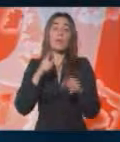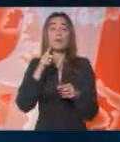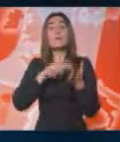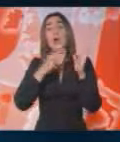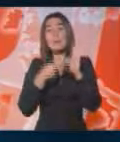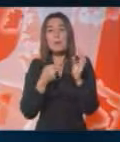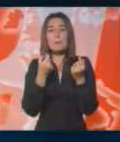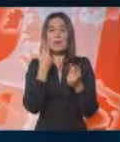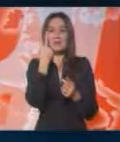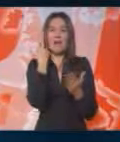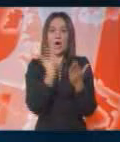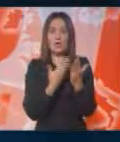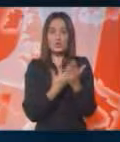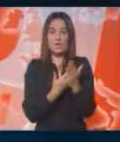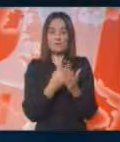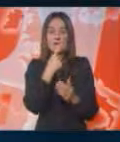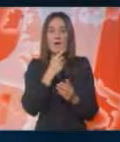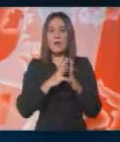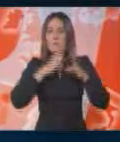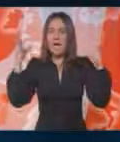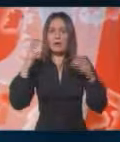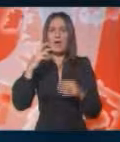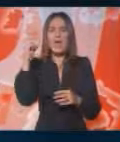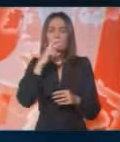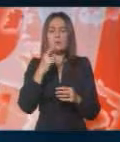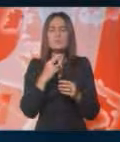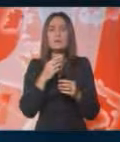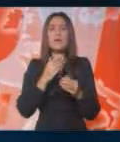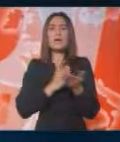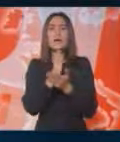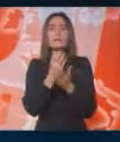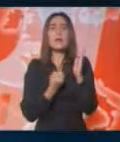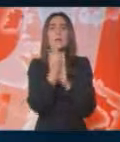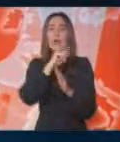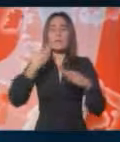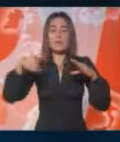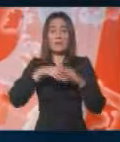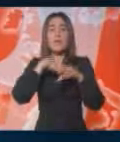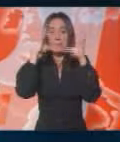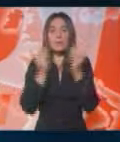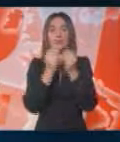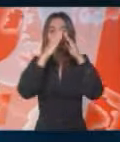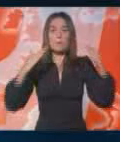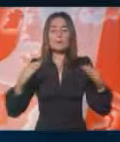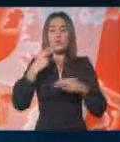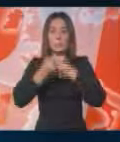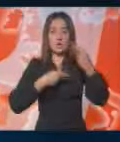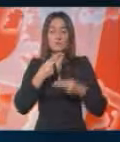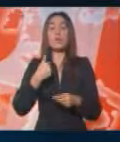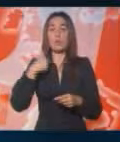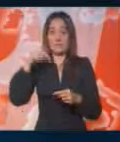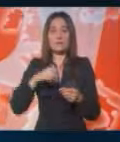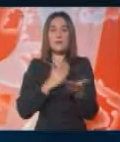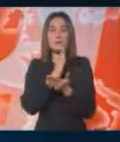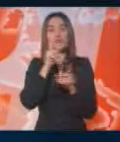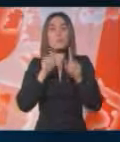Naime, dva osnovne indikatora makroekonomska su kretanje broja nezaposlenih i kretanje brutodomaćeg proizvoda. Kod nas je to